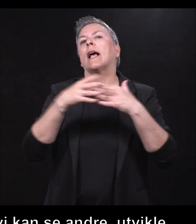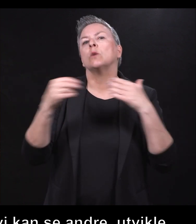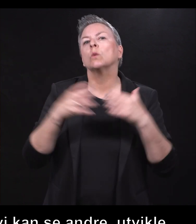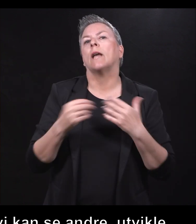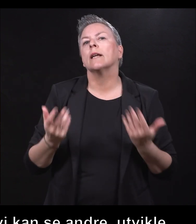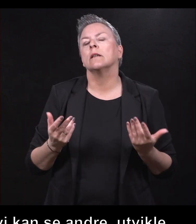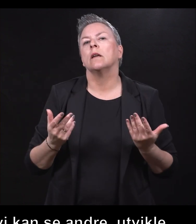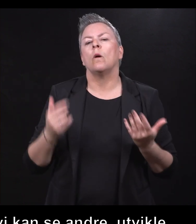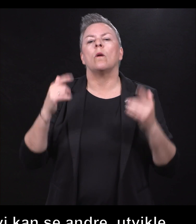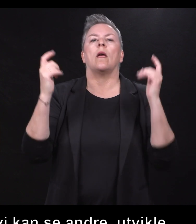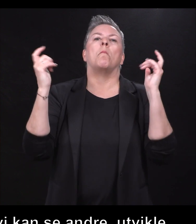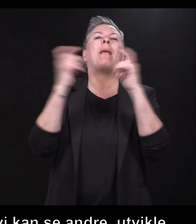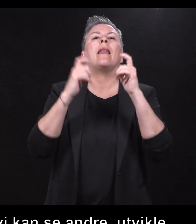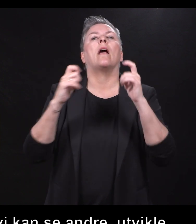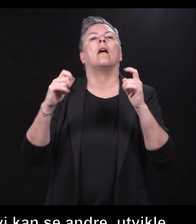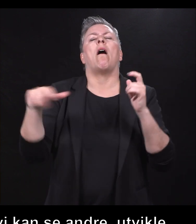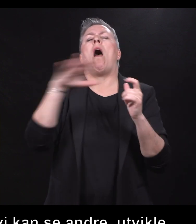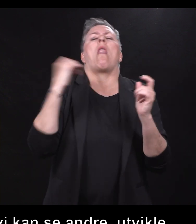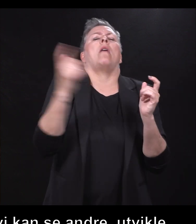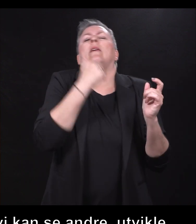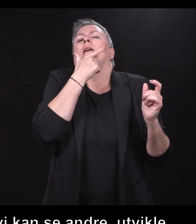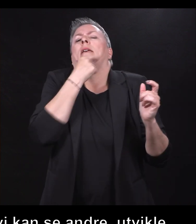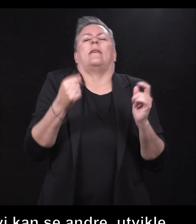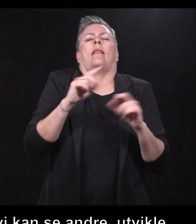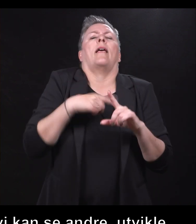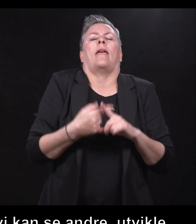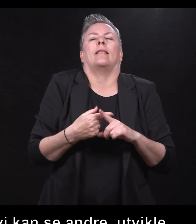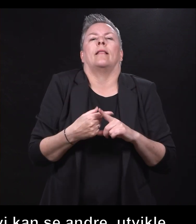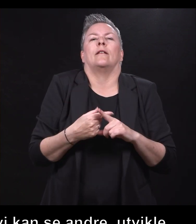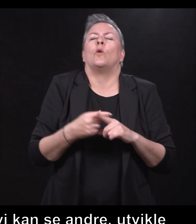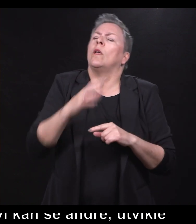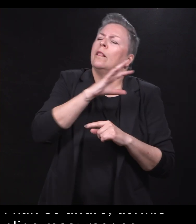bilder som vi alle kjenner oss igjen i. Så takk skal dere ha. Ja, bare hjertelig.